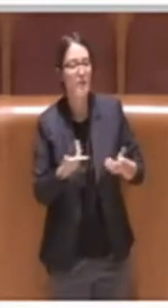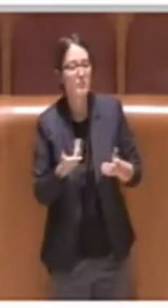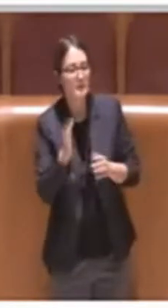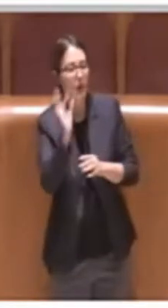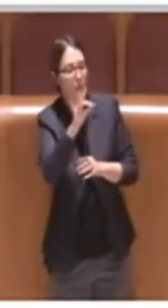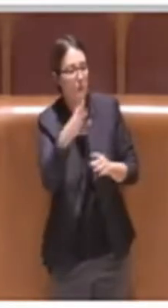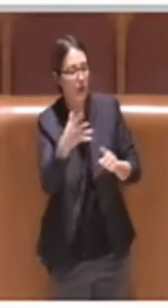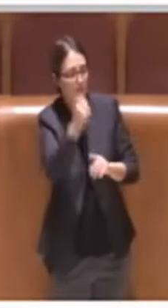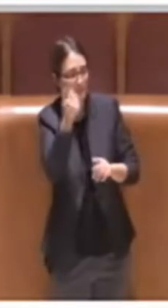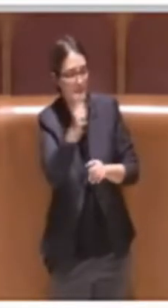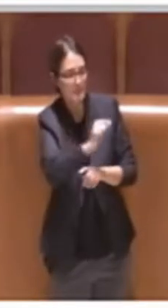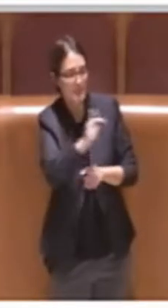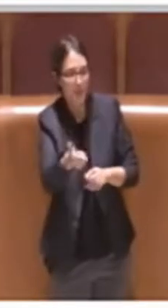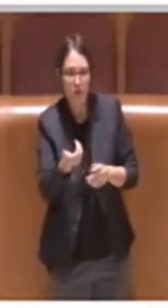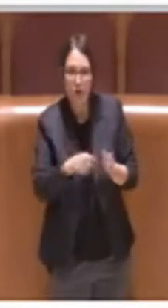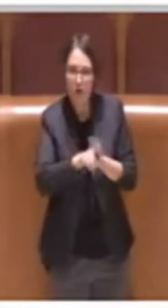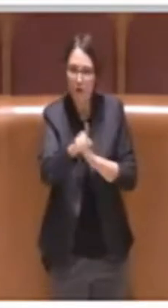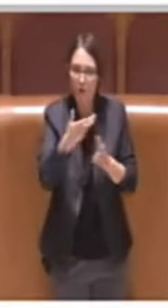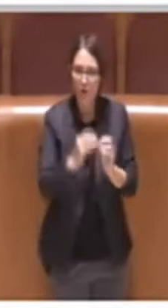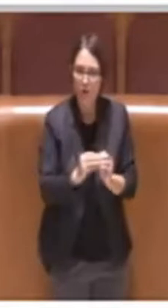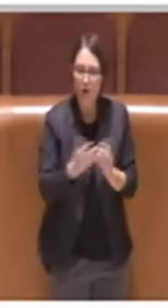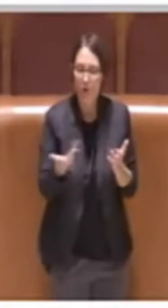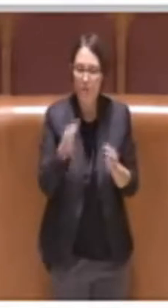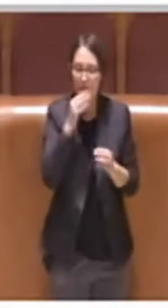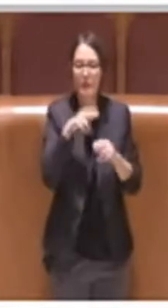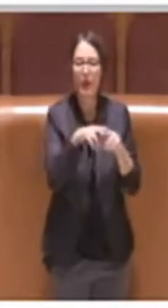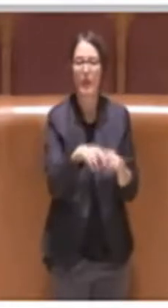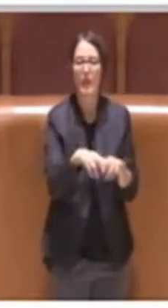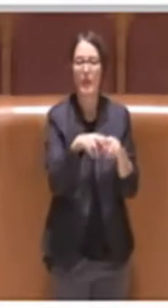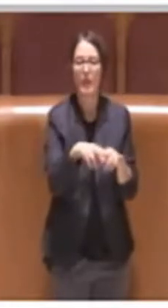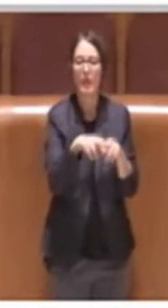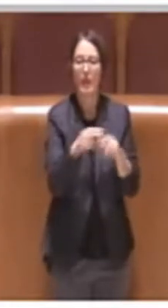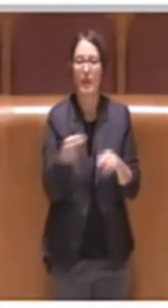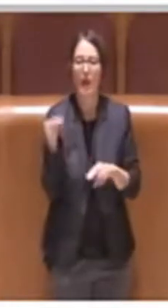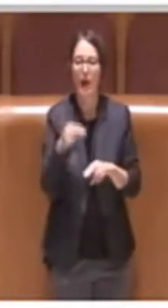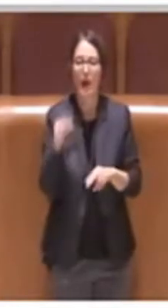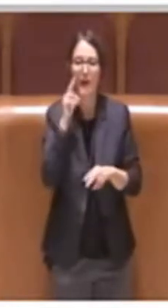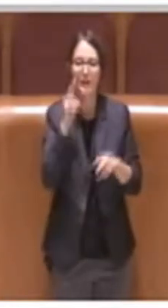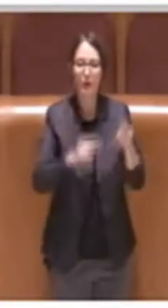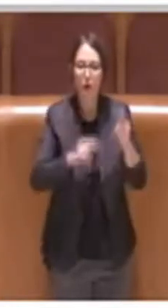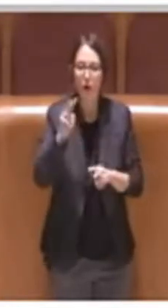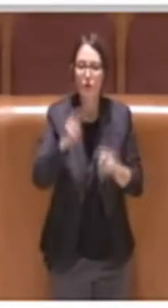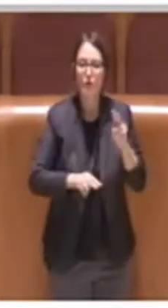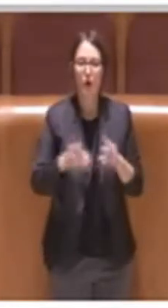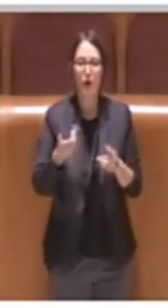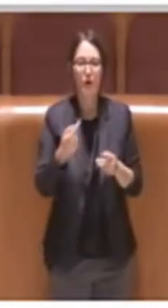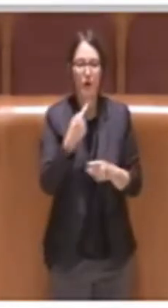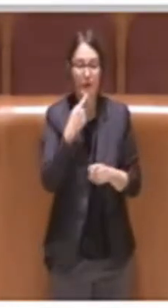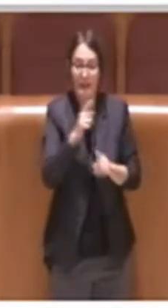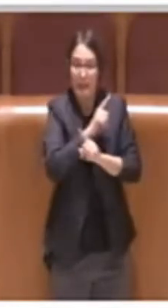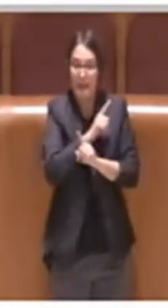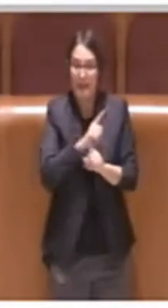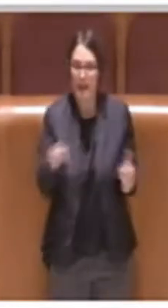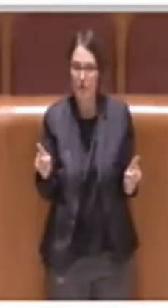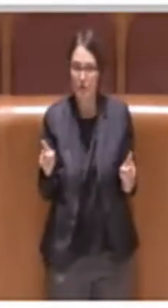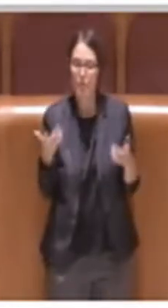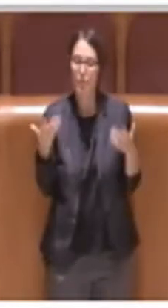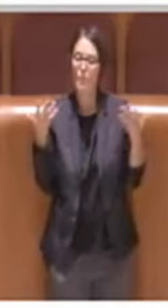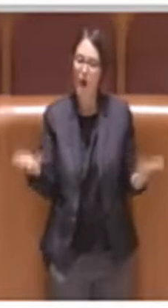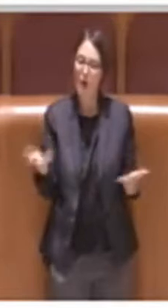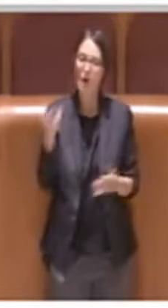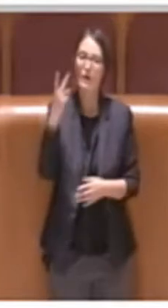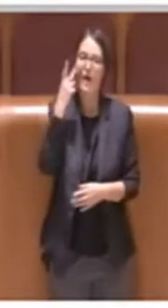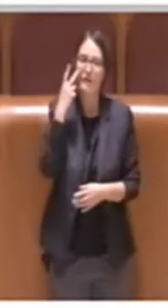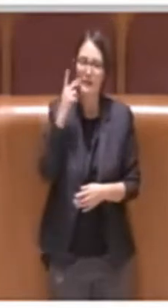lì per anni, nessuno se ne è mai curato. E chi ha fatto il controllo? Chi ha fatto la vigilanza? Nessuno. Vedremo se questa